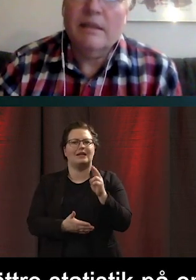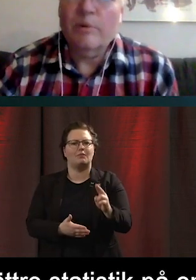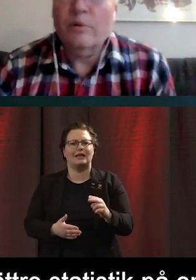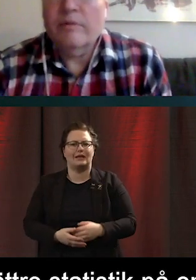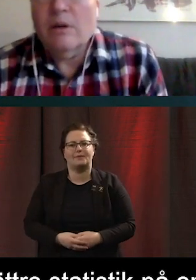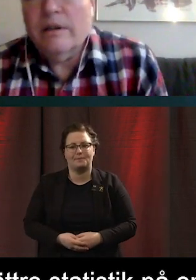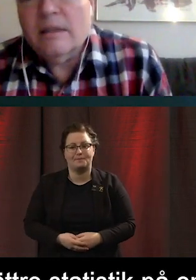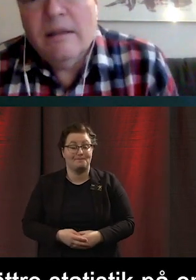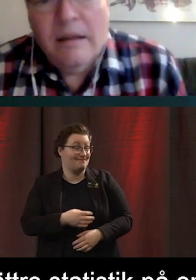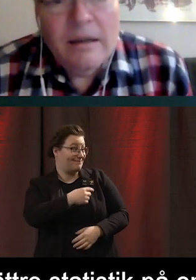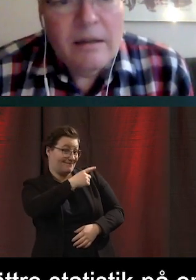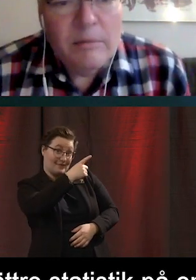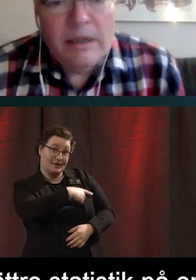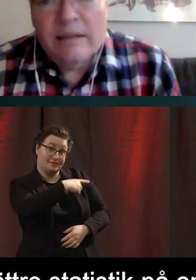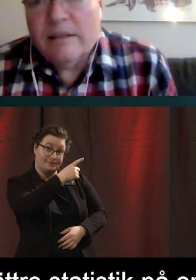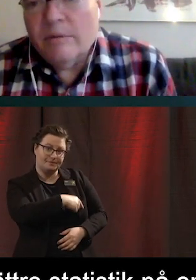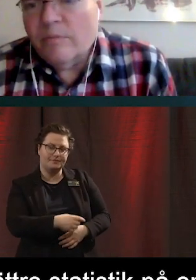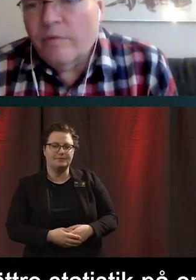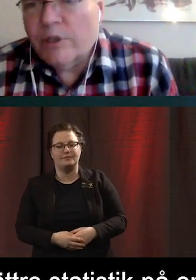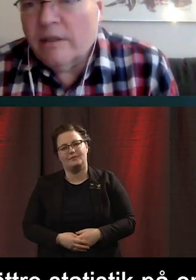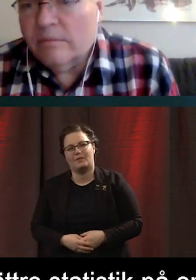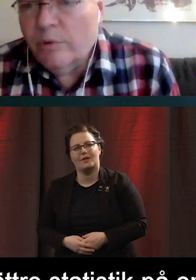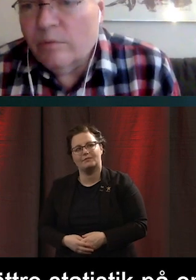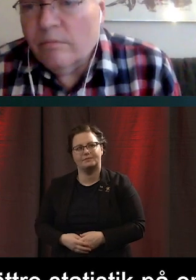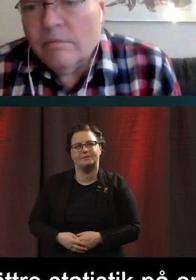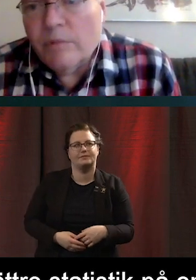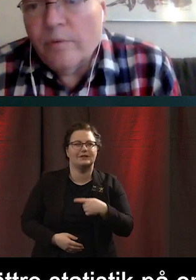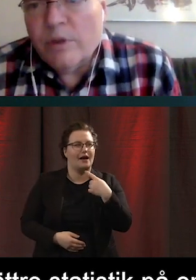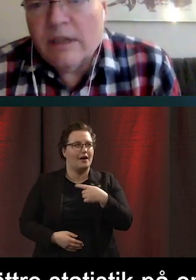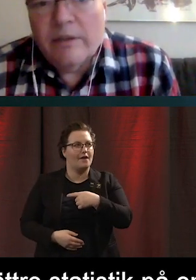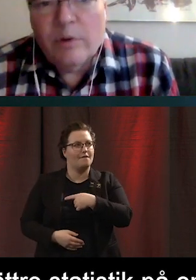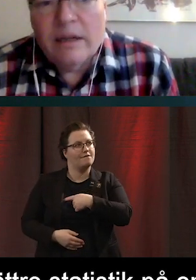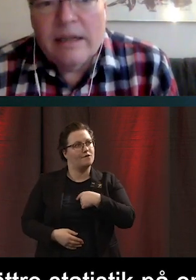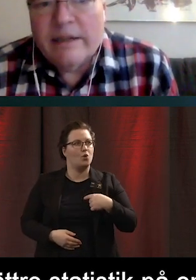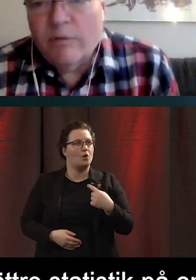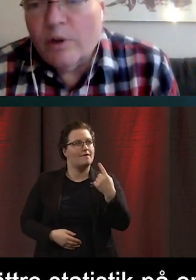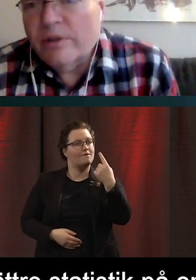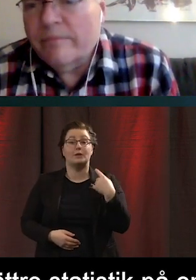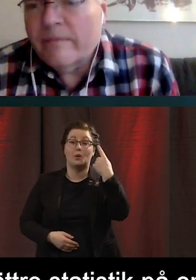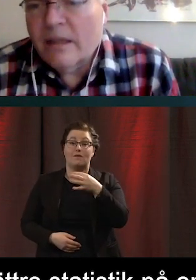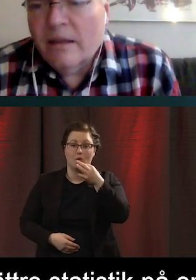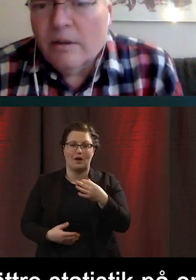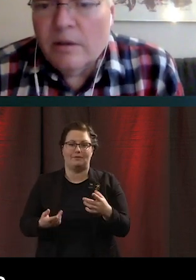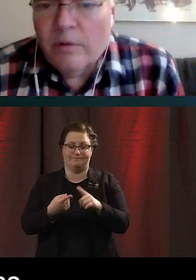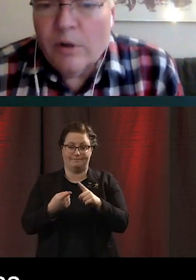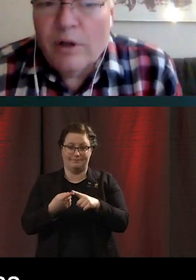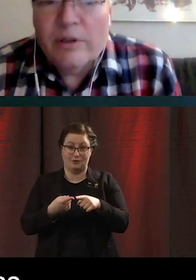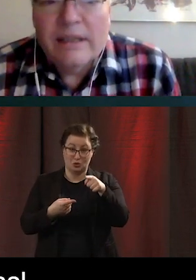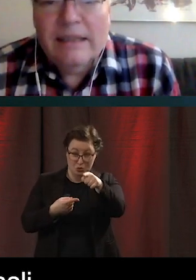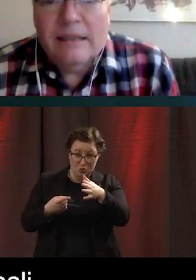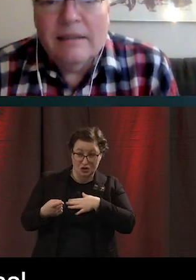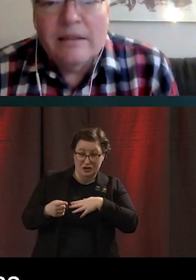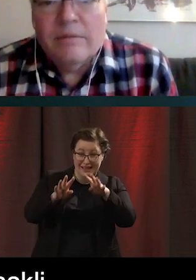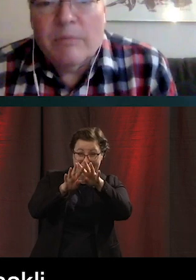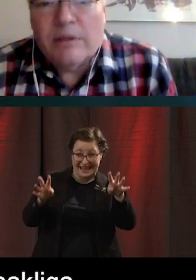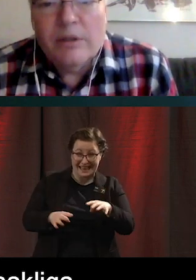Och det vi tittar på då. Vi har den första huvudsakliga frågan är är det svårt? Och vi håller oss